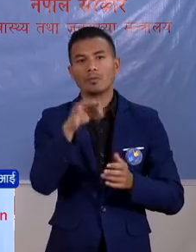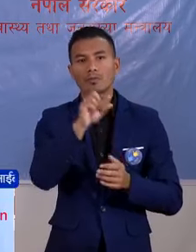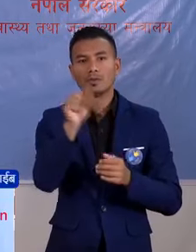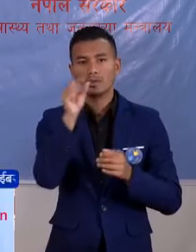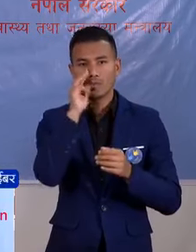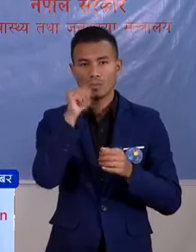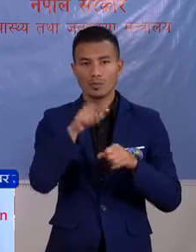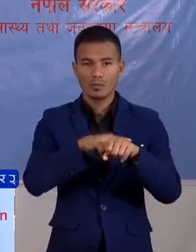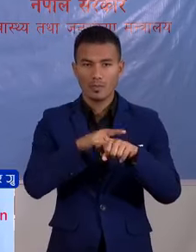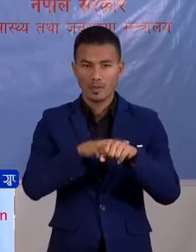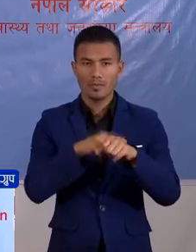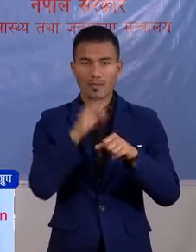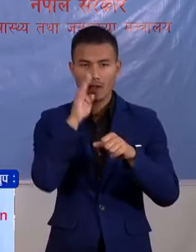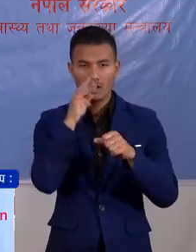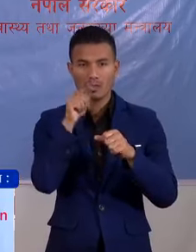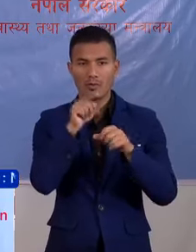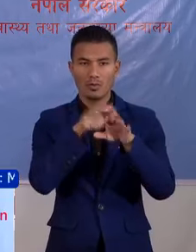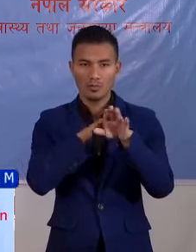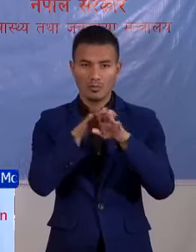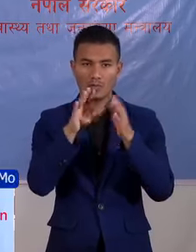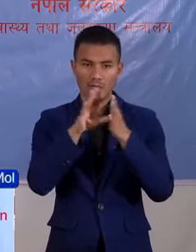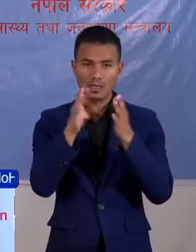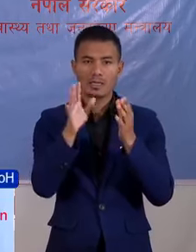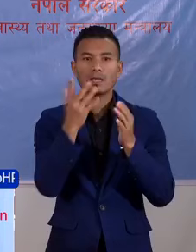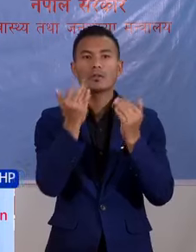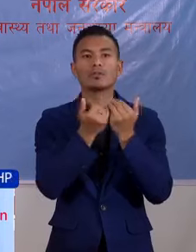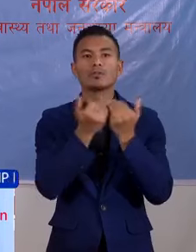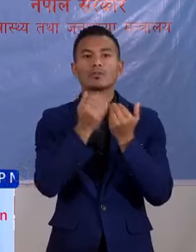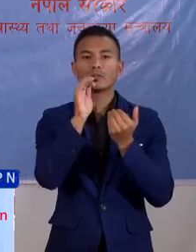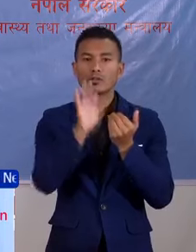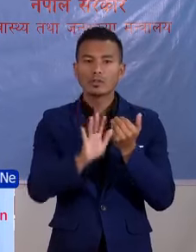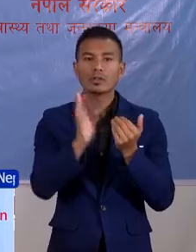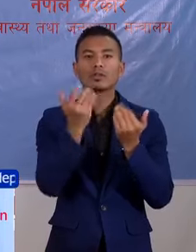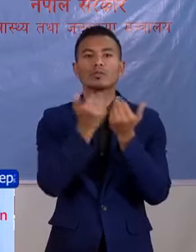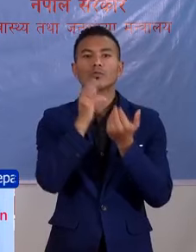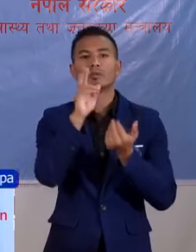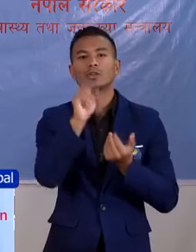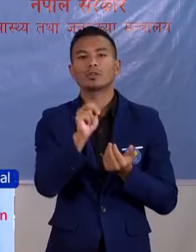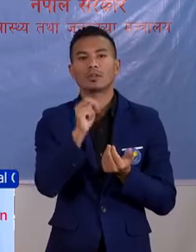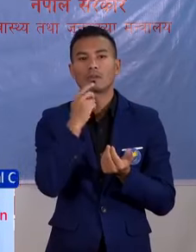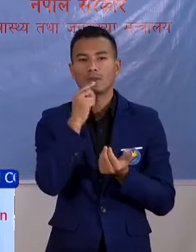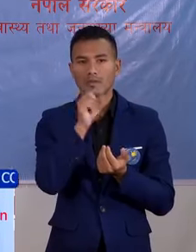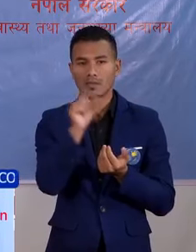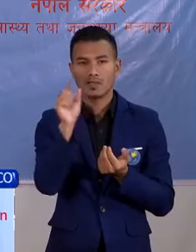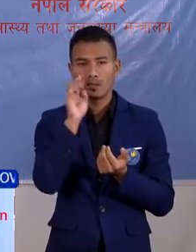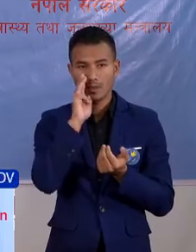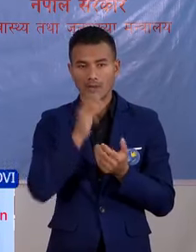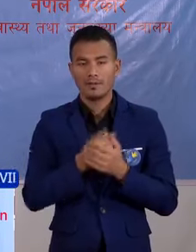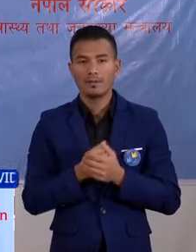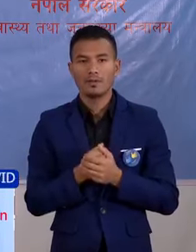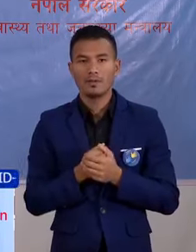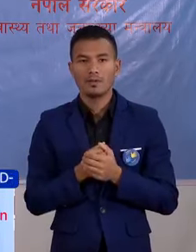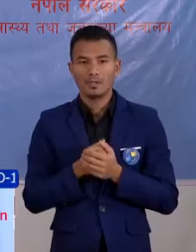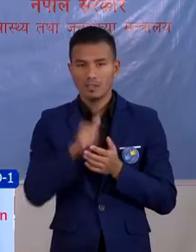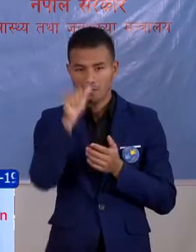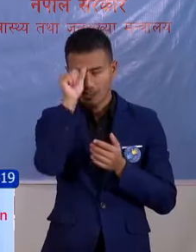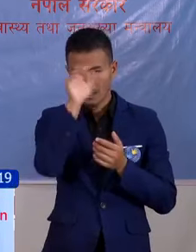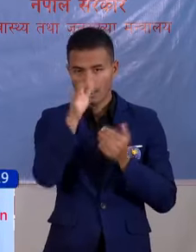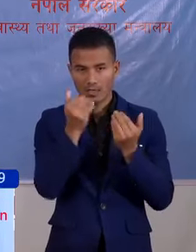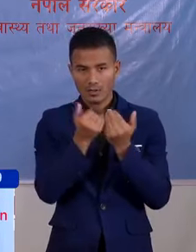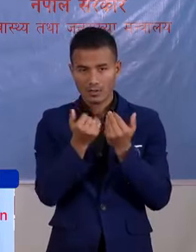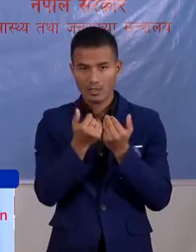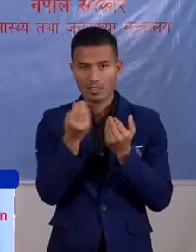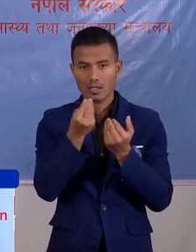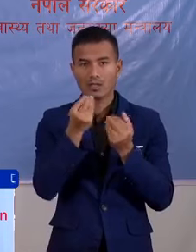चाई यो बेला मा यहार को तर प्रफाटा के गर्न शकिन छार और के गर्न पर शा बनने बारे मा जानकारी